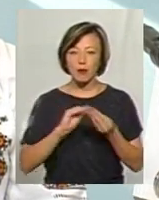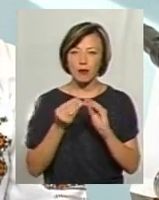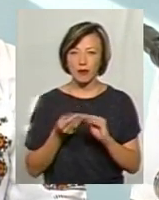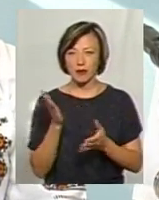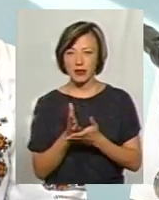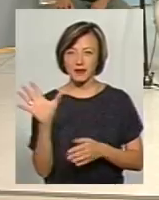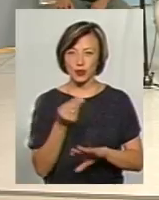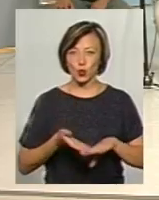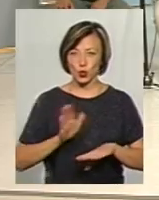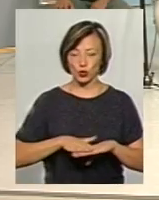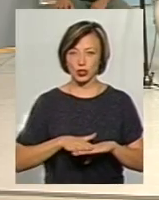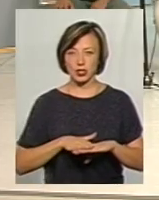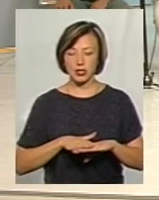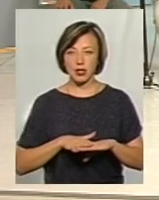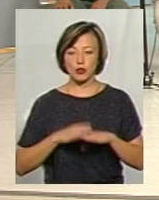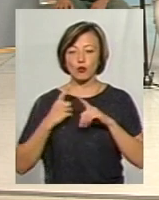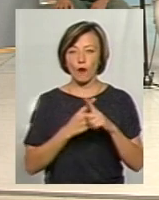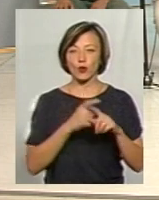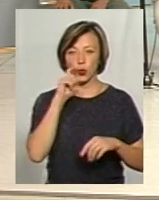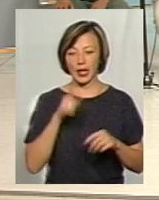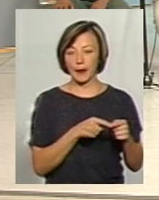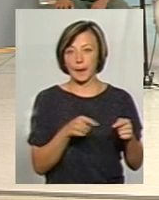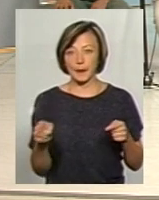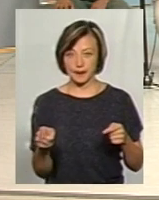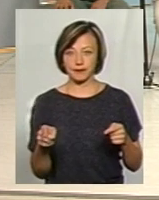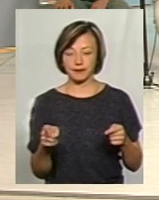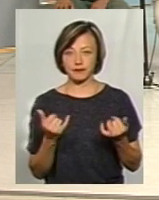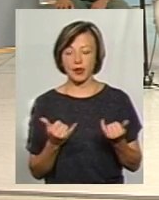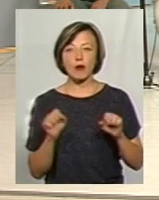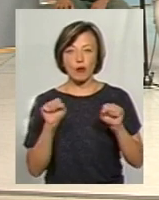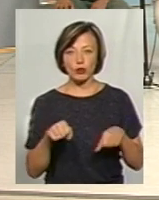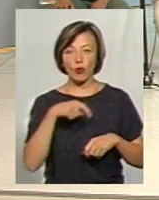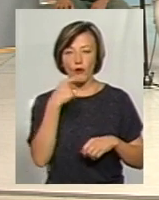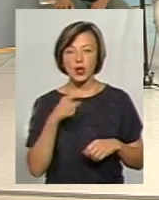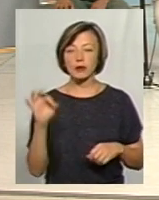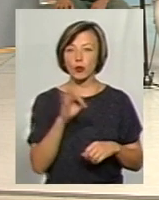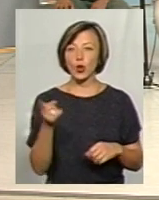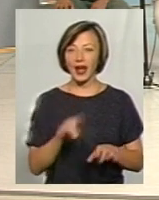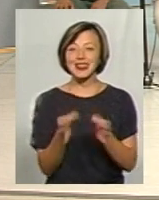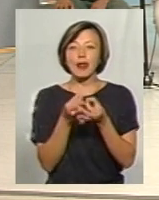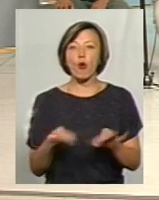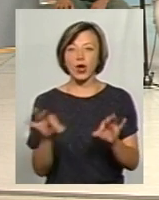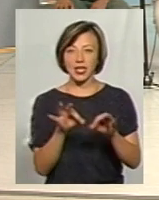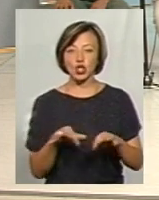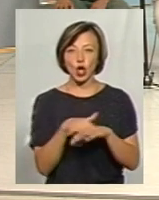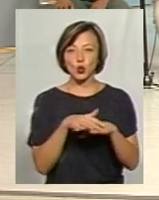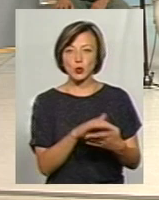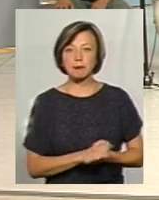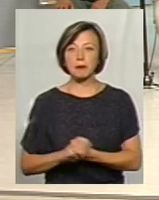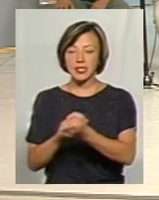які супроводжують Україну цей період, все-таки ми можемо говорити про те, що демократичне суспільство